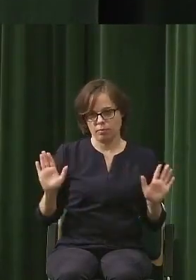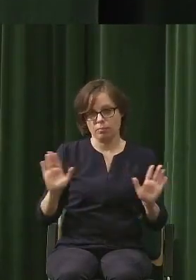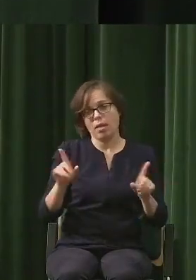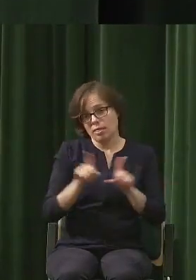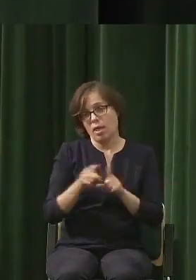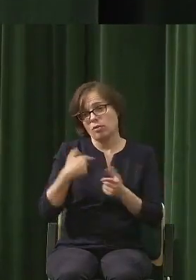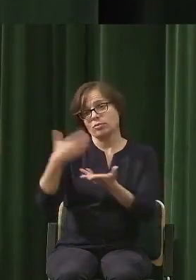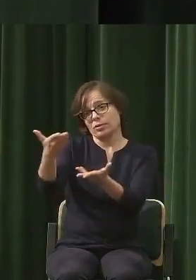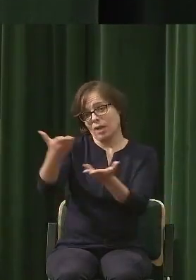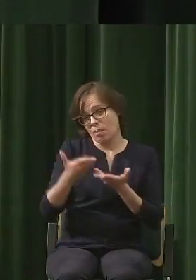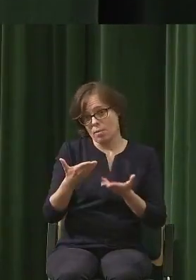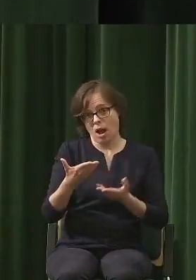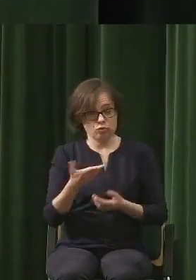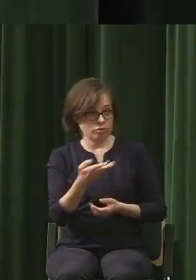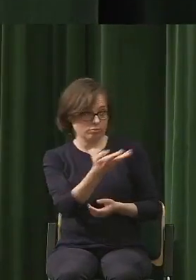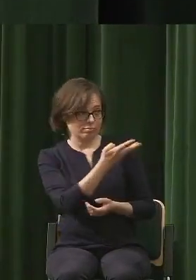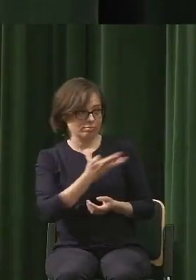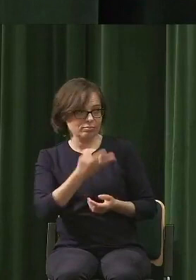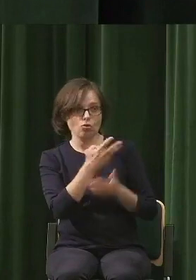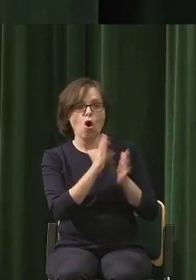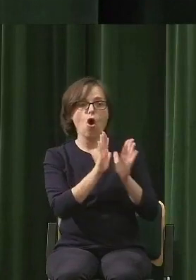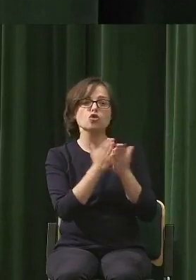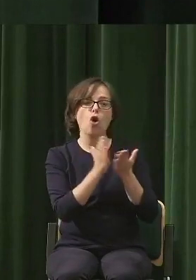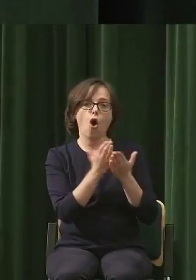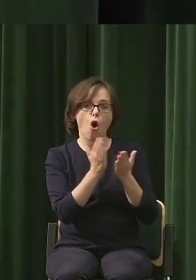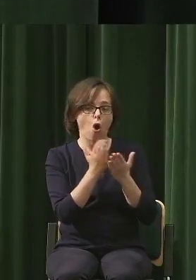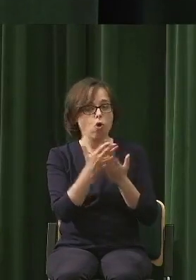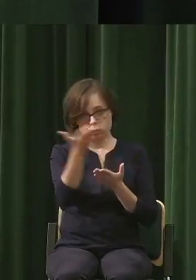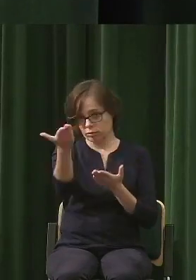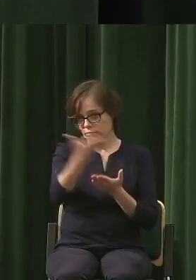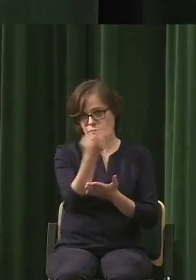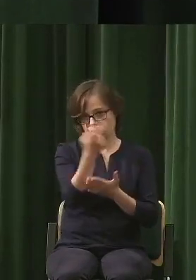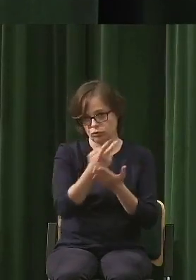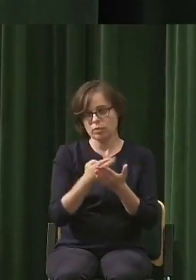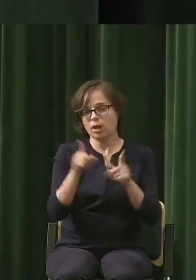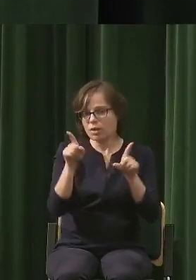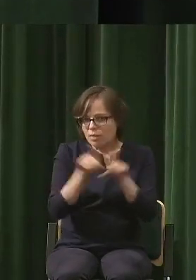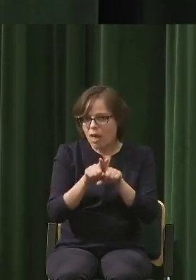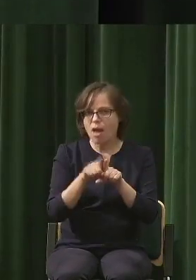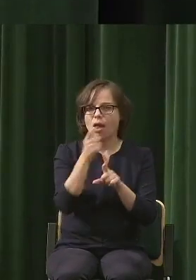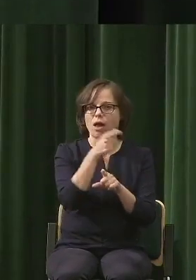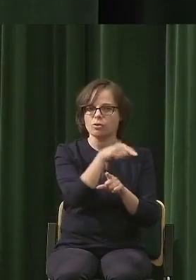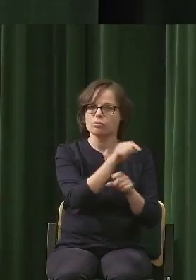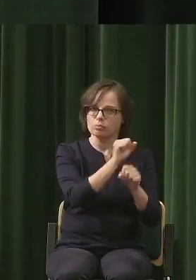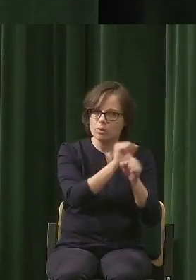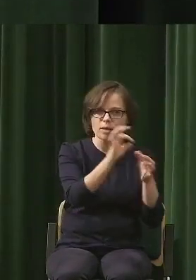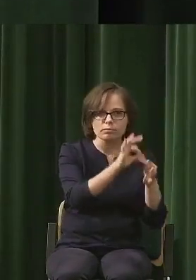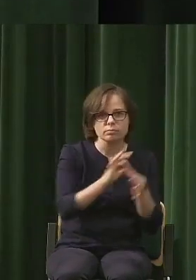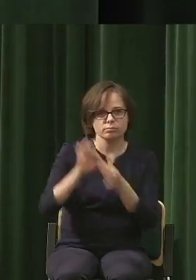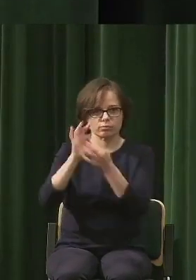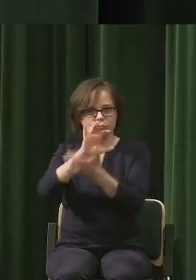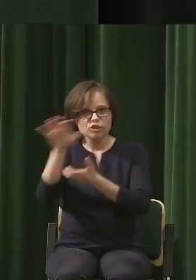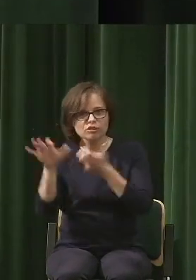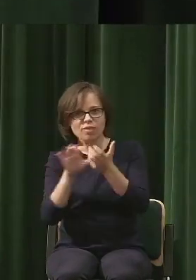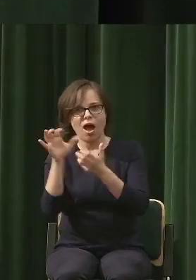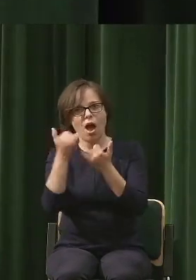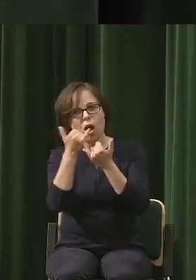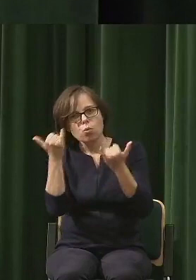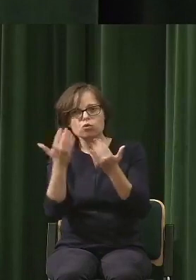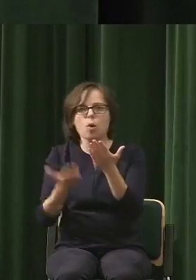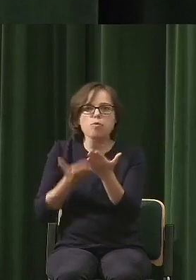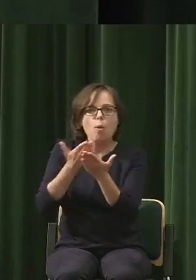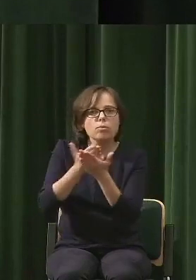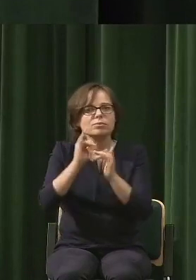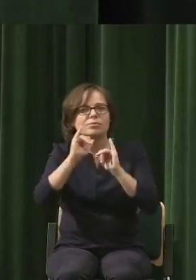naszych książek. Wszystkich razem. Tam też jakaś łamigłówka dotycząca tego świata się ujawnia z jakimiś propozycjami,